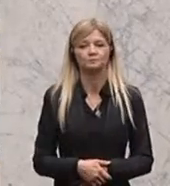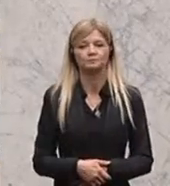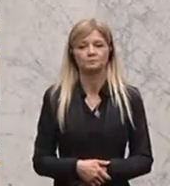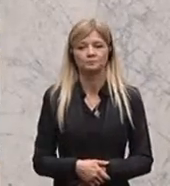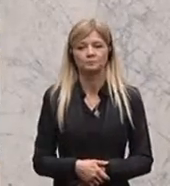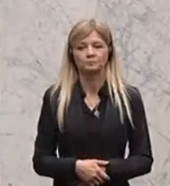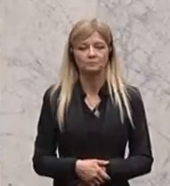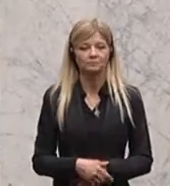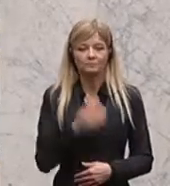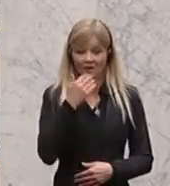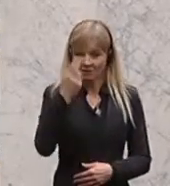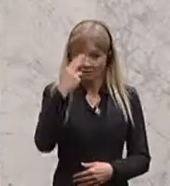Wissenschaft werde besser dotiert.